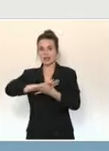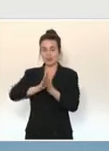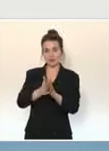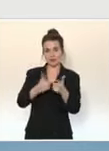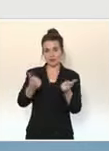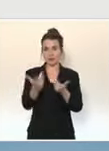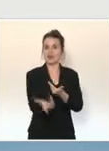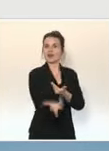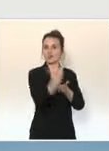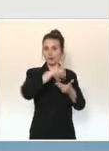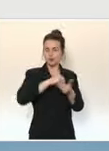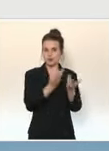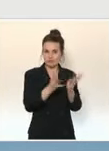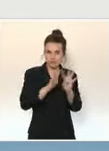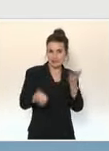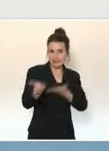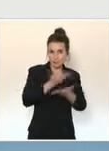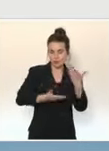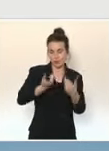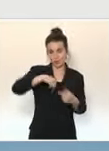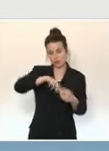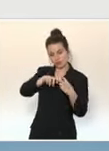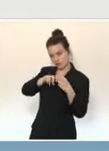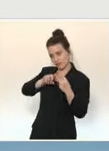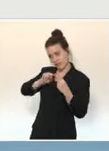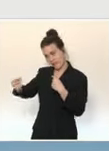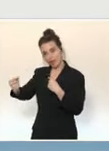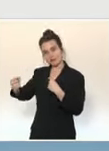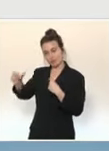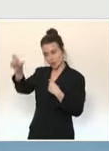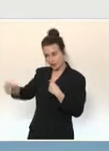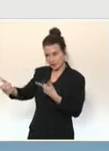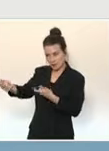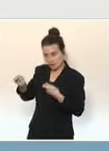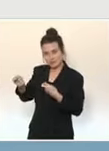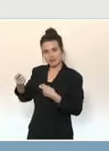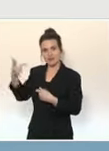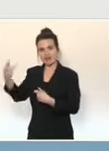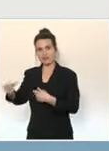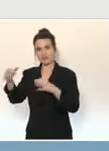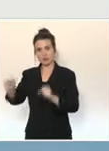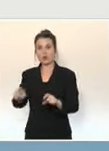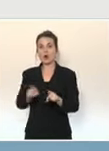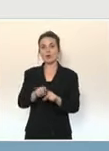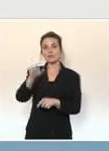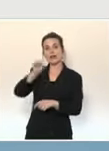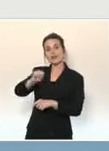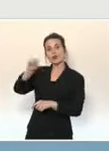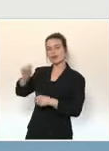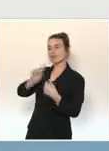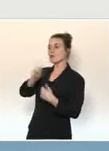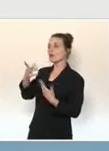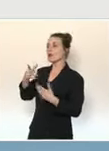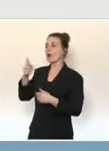'aller vers. En complément, nous avons demandé à l'assurance maladie d'appeler toutes les personnes âgées isolées et non encore